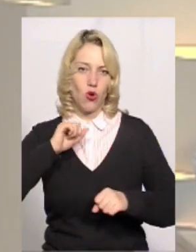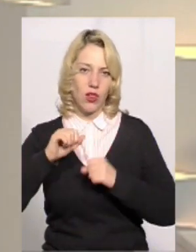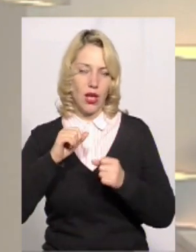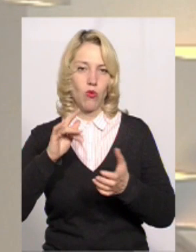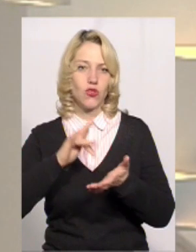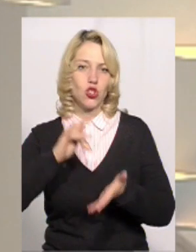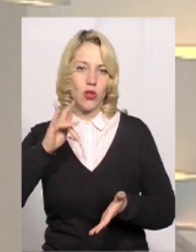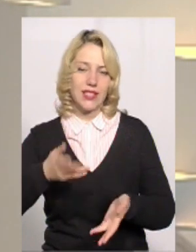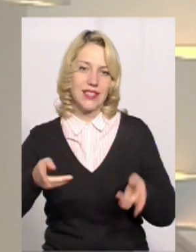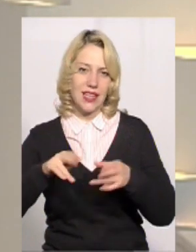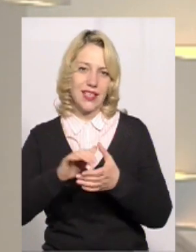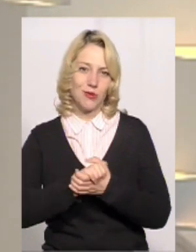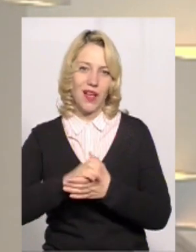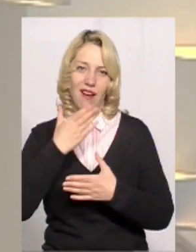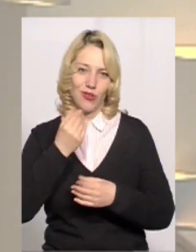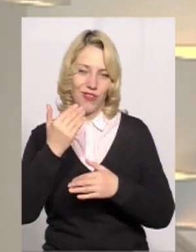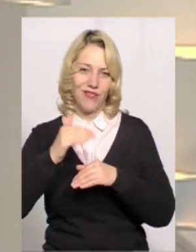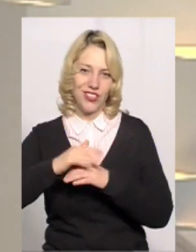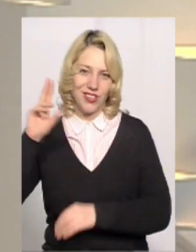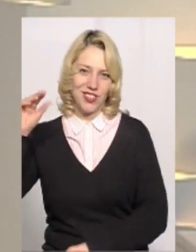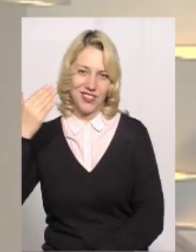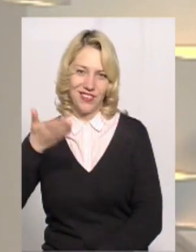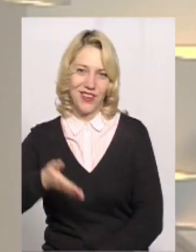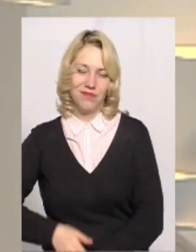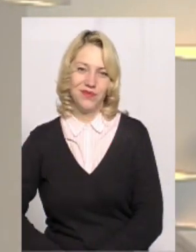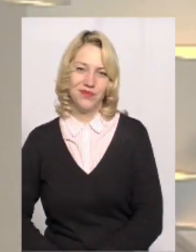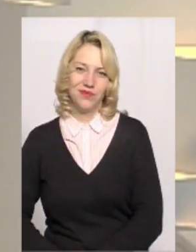Залишайтесь на Суспільному. Гарного вечора. Нехай щастить.